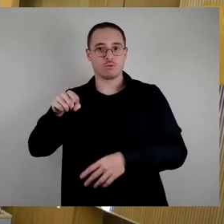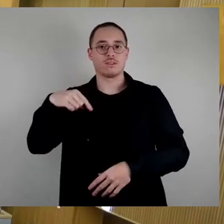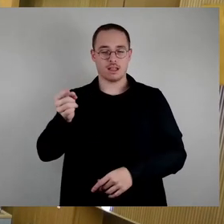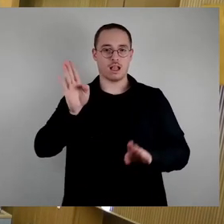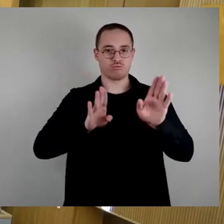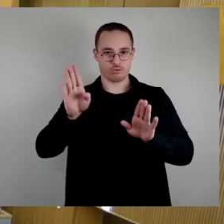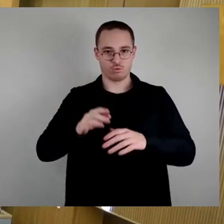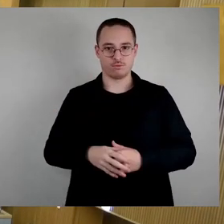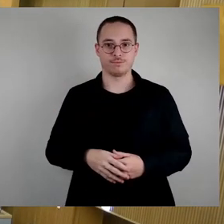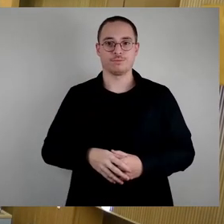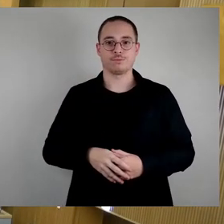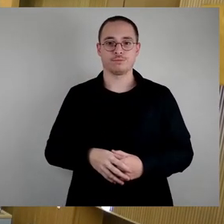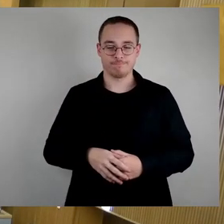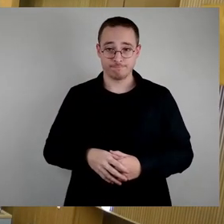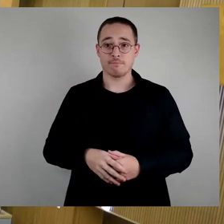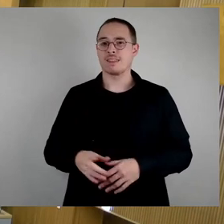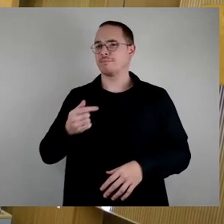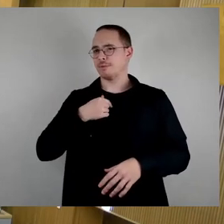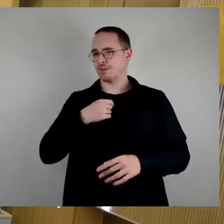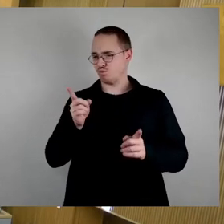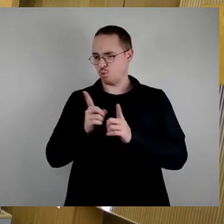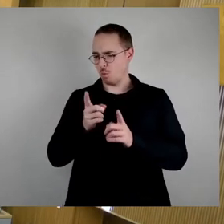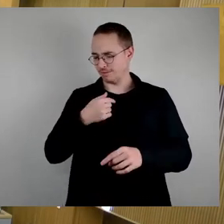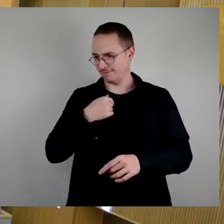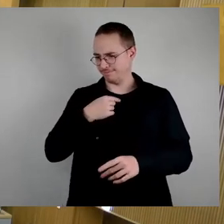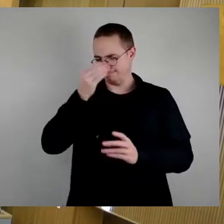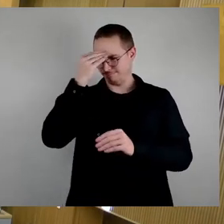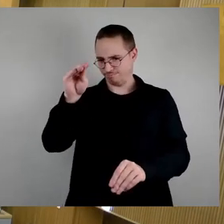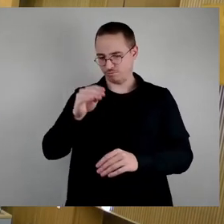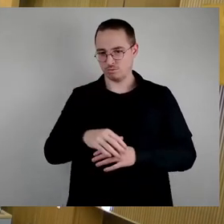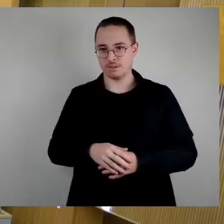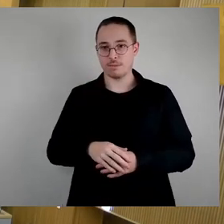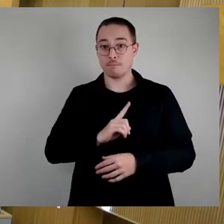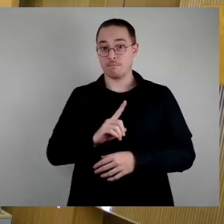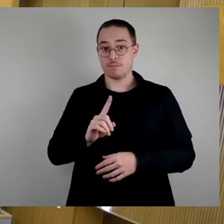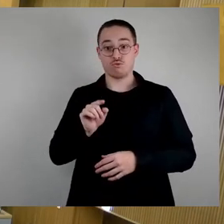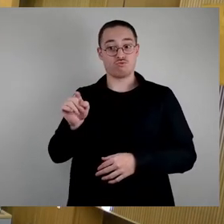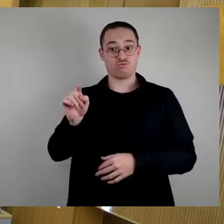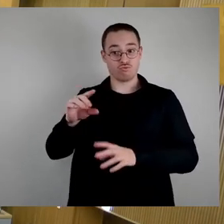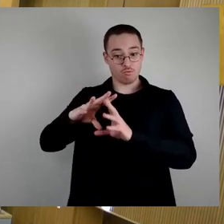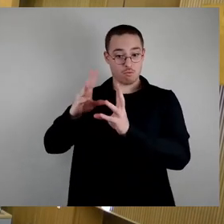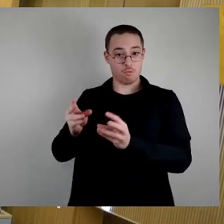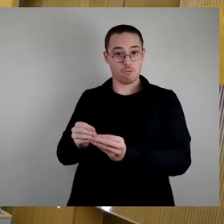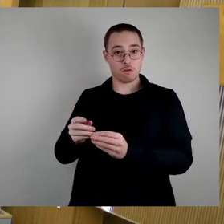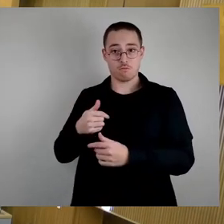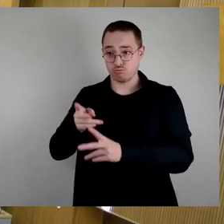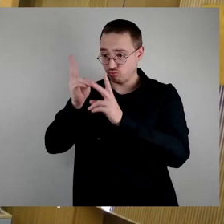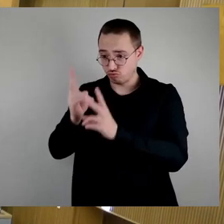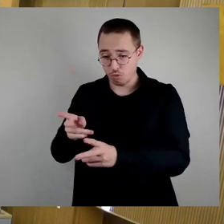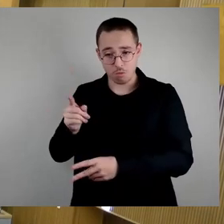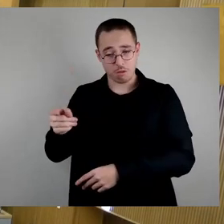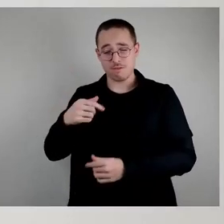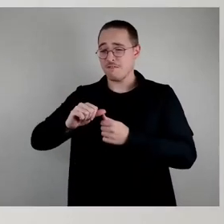Seite. Liebe Frau Apel, ich hätte bis Sie den letzten Satz gesagt haben, hätte ich Ihnen jetzt fast ein Einstellungsangebot bei mir im Büro gemacht.